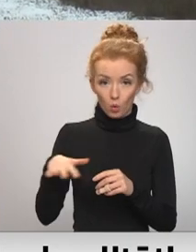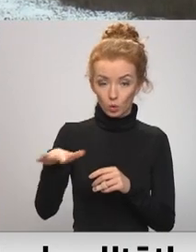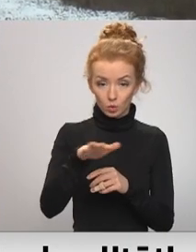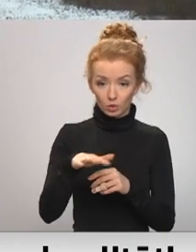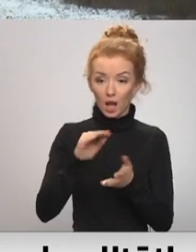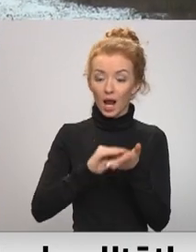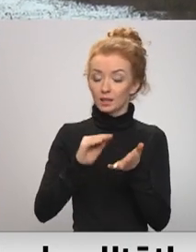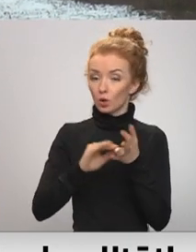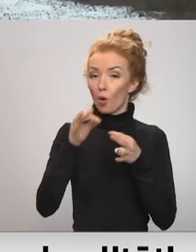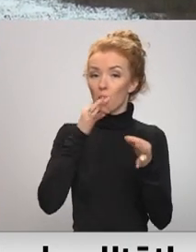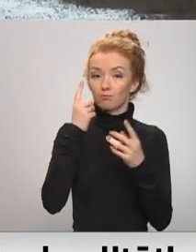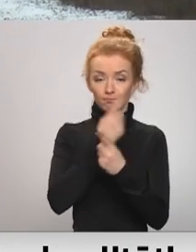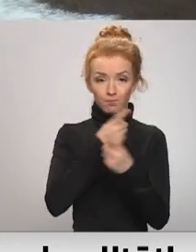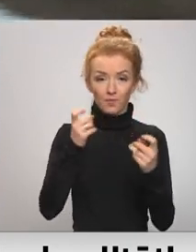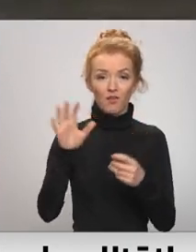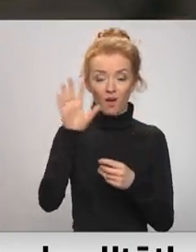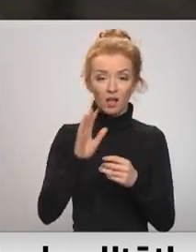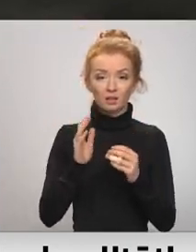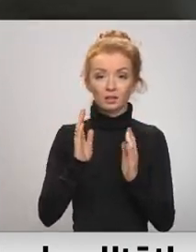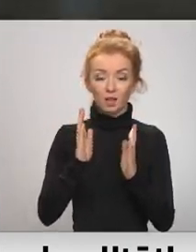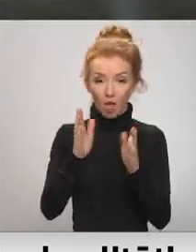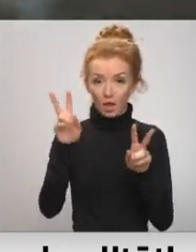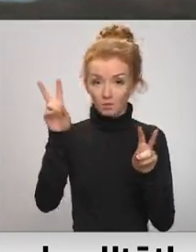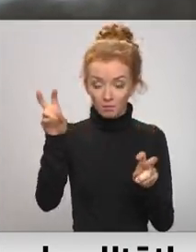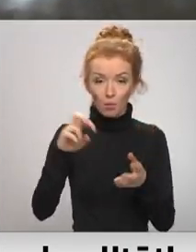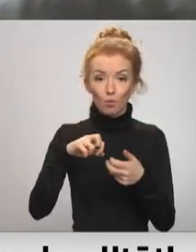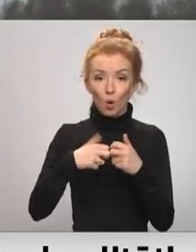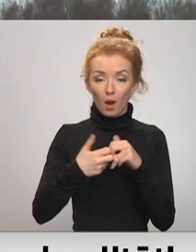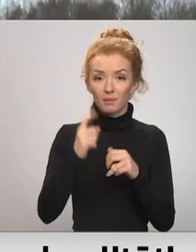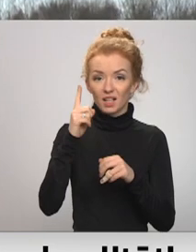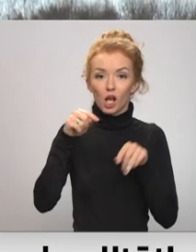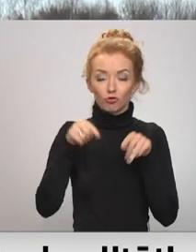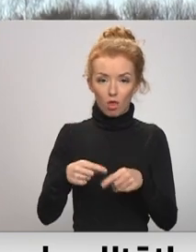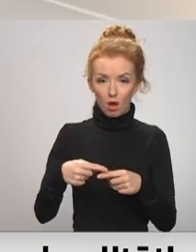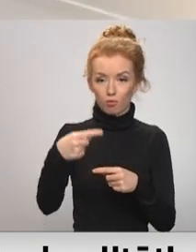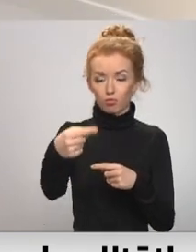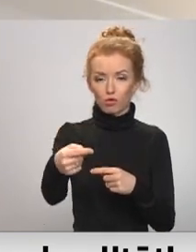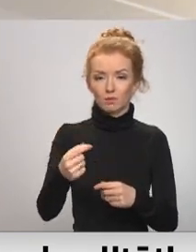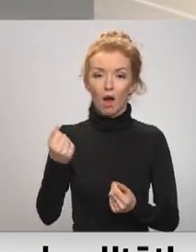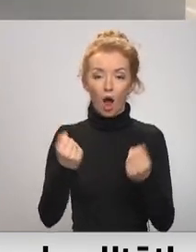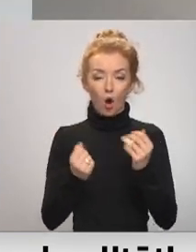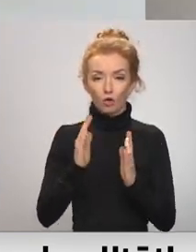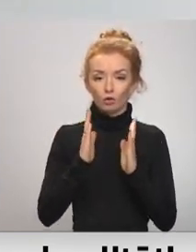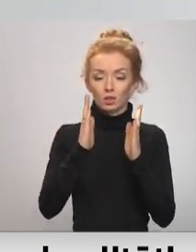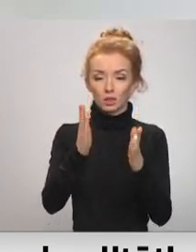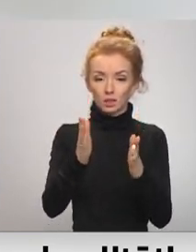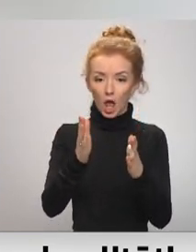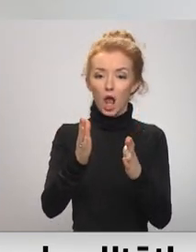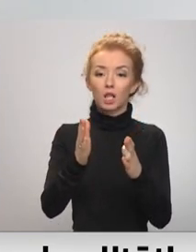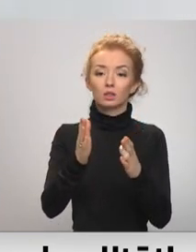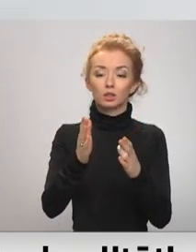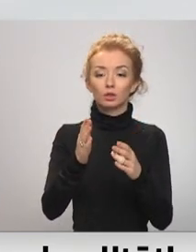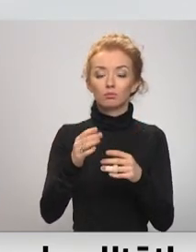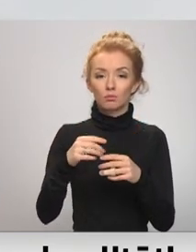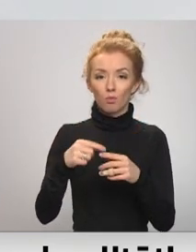komentārā skaidro uzņēmums Latvijas valsts ceļi, problēmas esot tikai šajā posmā. Autoceļa likverteni Jaunsaules